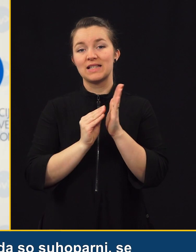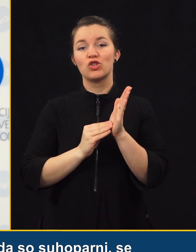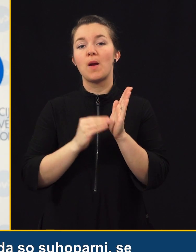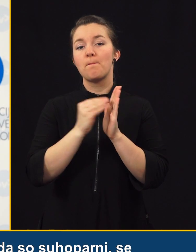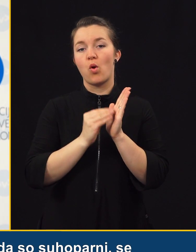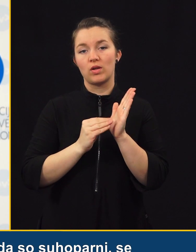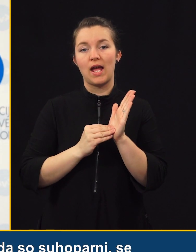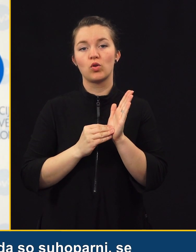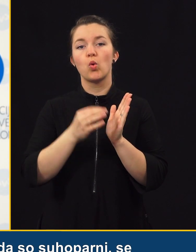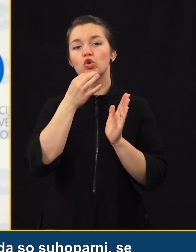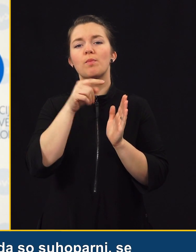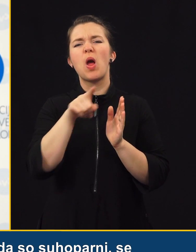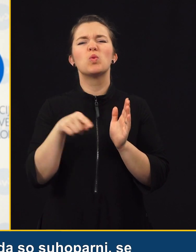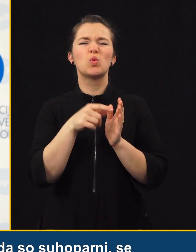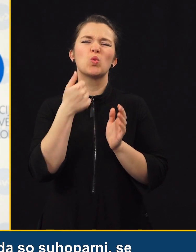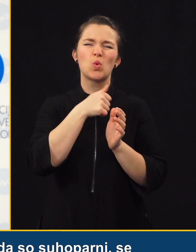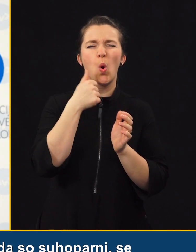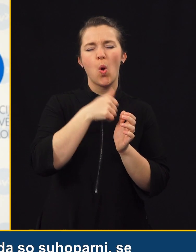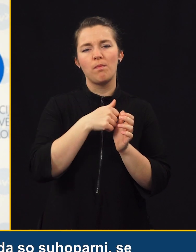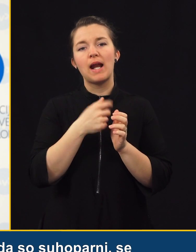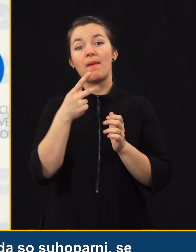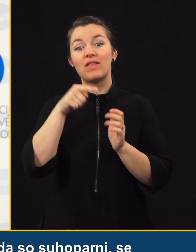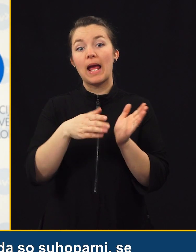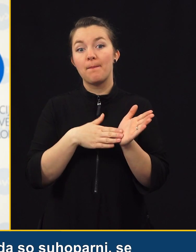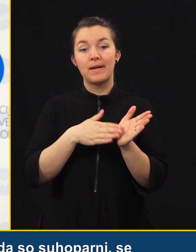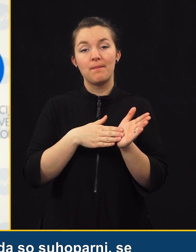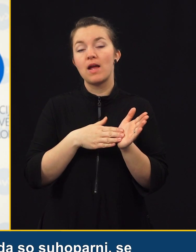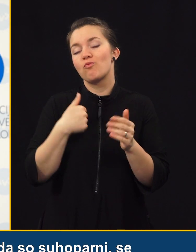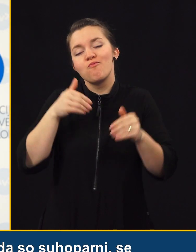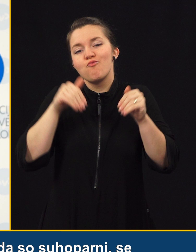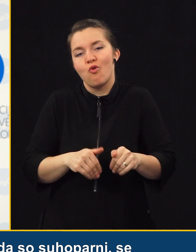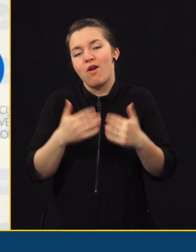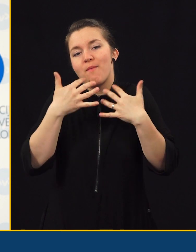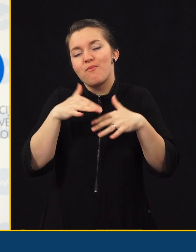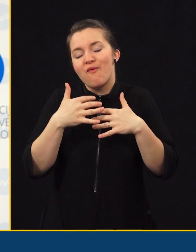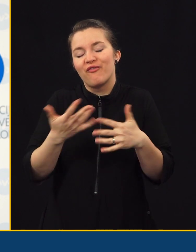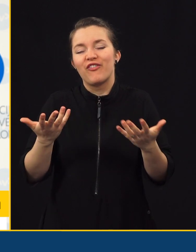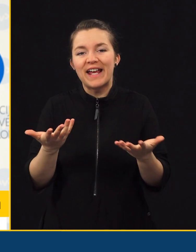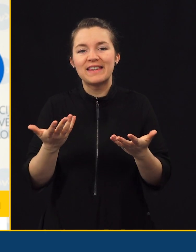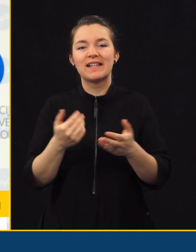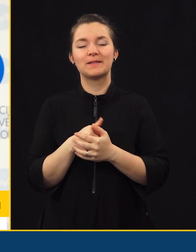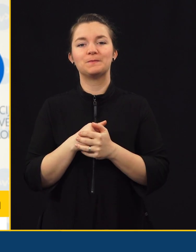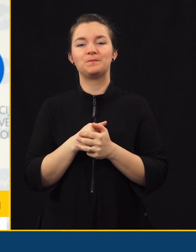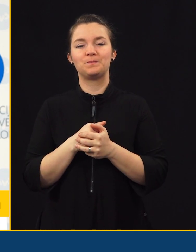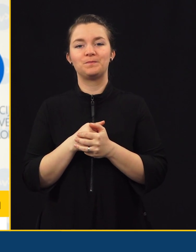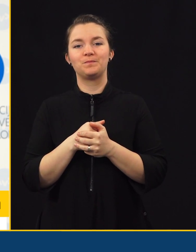Statističnih podatkov, kljub temu, da so sohoparni, se pač v takem primeru ne da izogniti. In